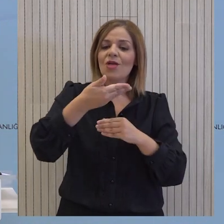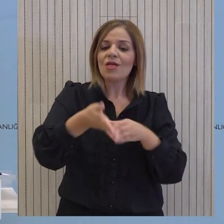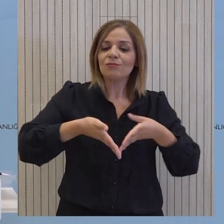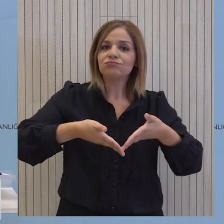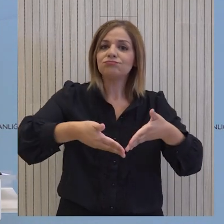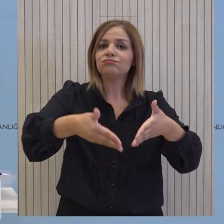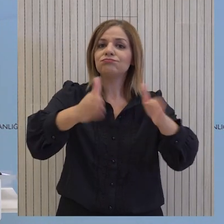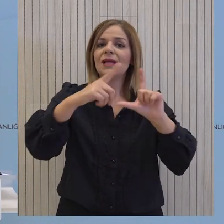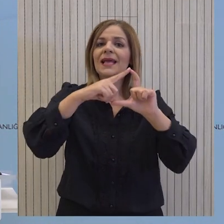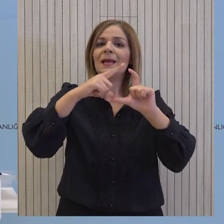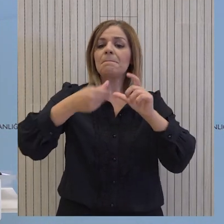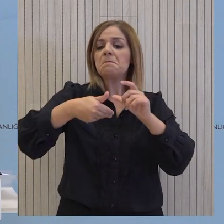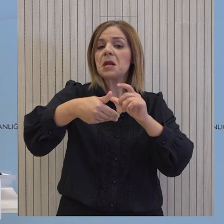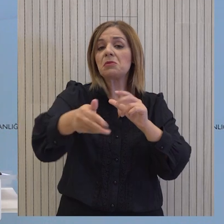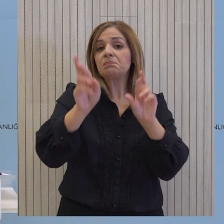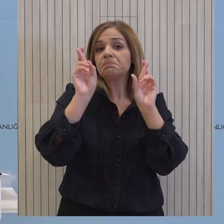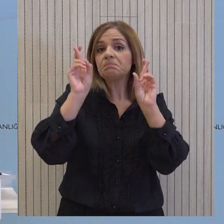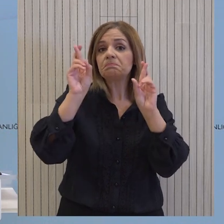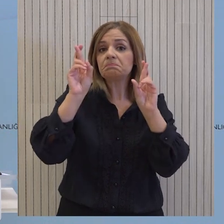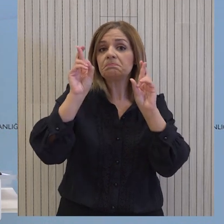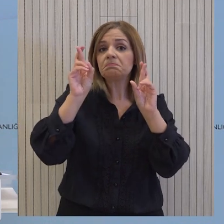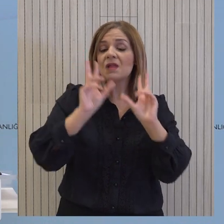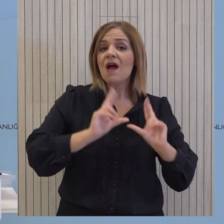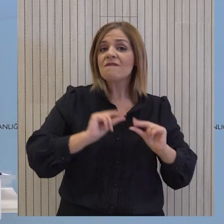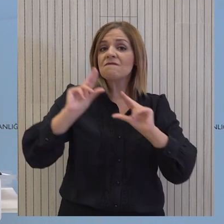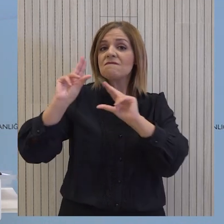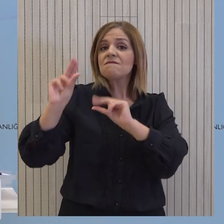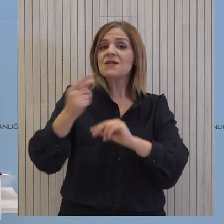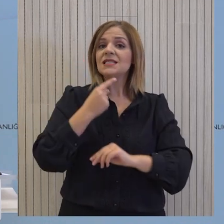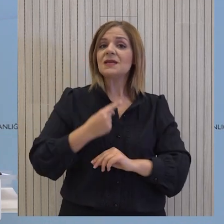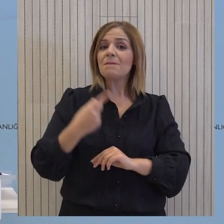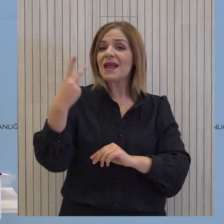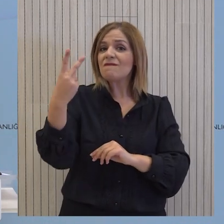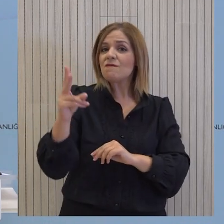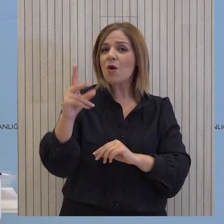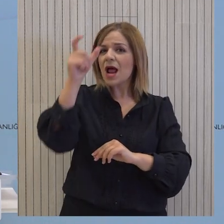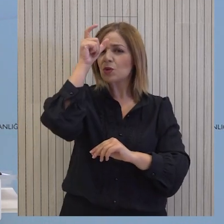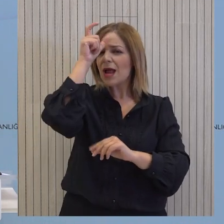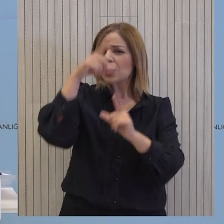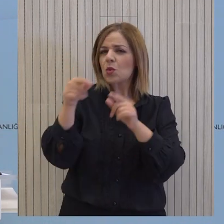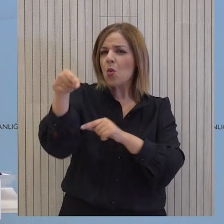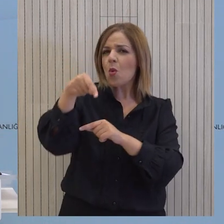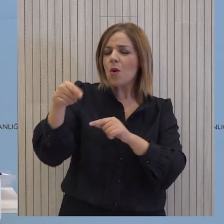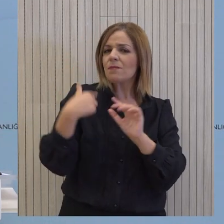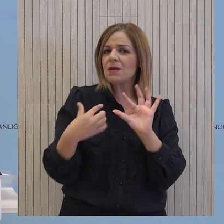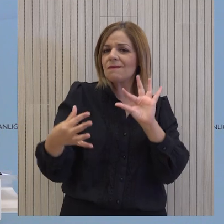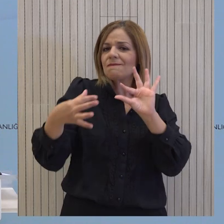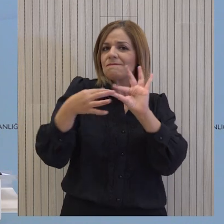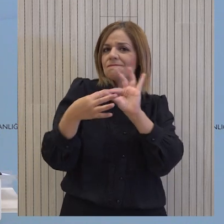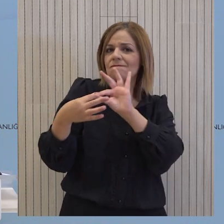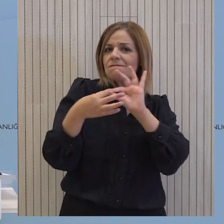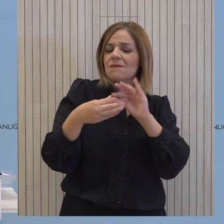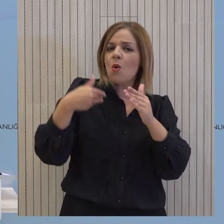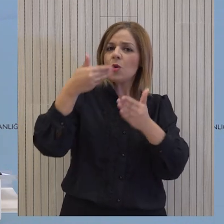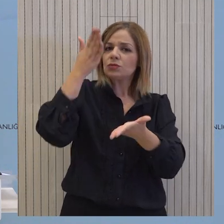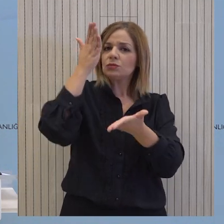περίοδο για το Κυπριακό, ευελπιστώντας ότι την ίδια πολιτική βούληση θα επιδείξει και η άλλη πλευρά, με ορίζοντα την οριστική επίλυση του κυπριακού